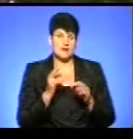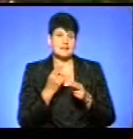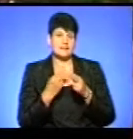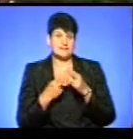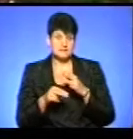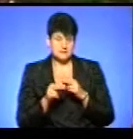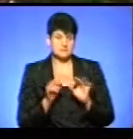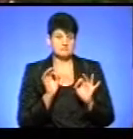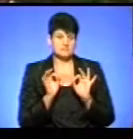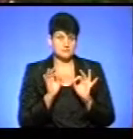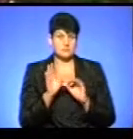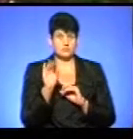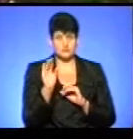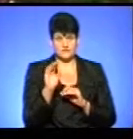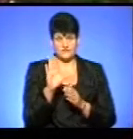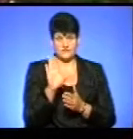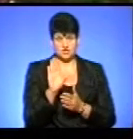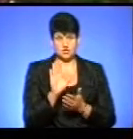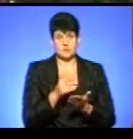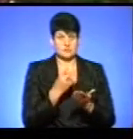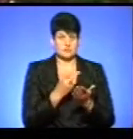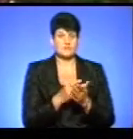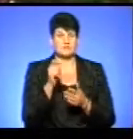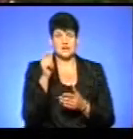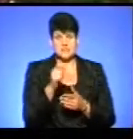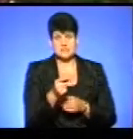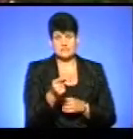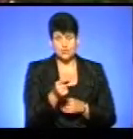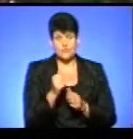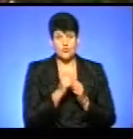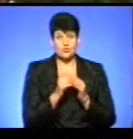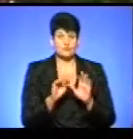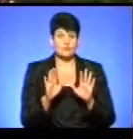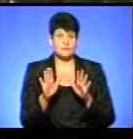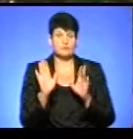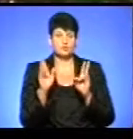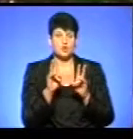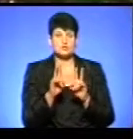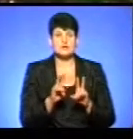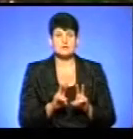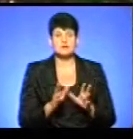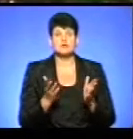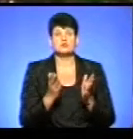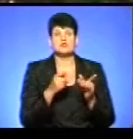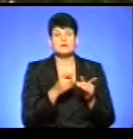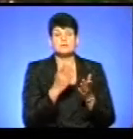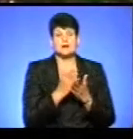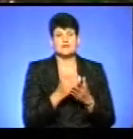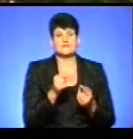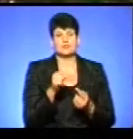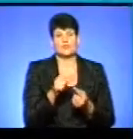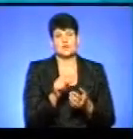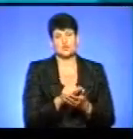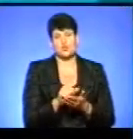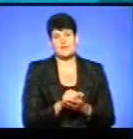гідним гастрольним посвідченням, він приїздить в Тернопіль, кожному випадку буде розглядатися, якщо він має відповідні документи.